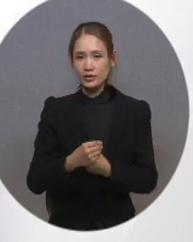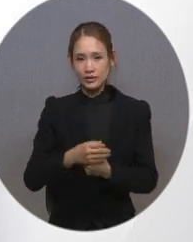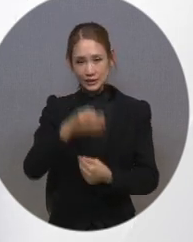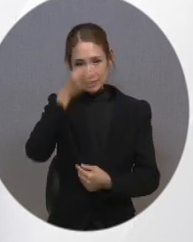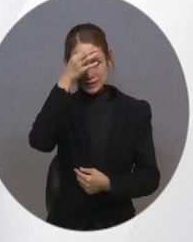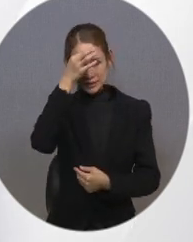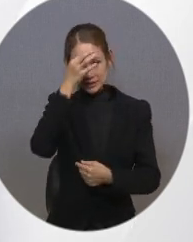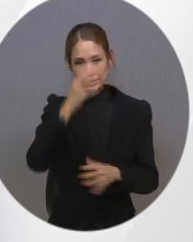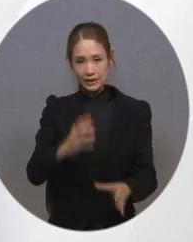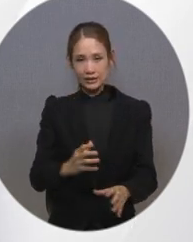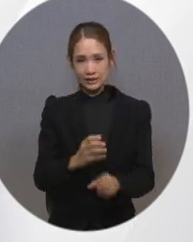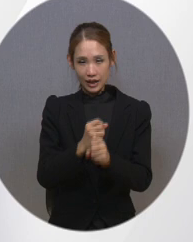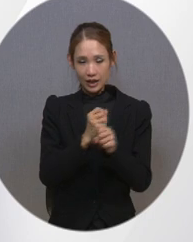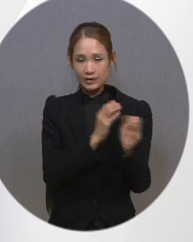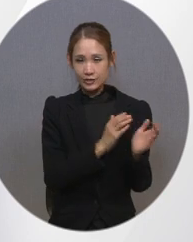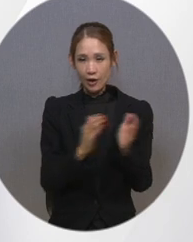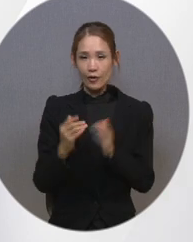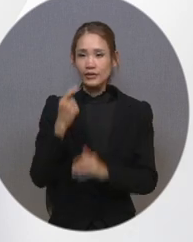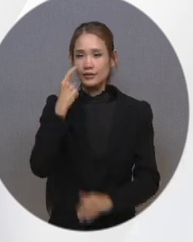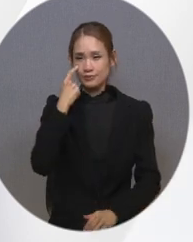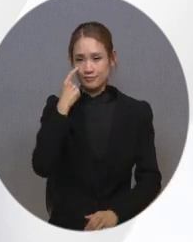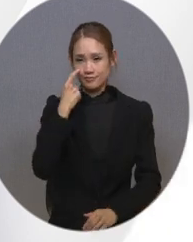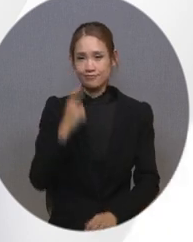각각 정리해 볼 수 있도록 하겠습니다.